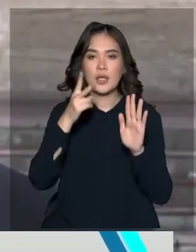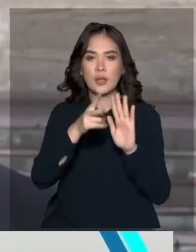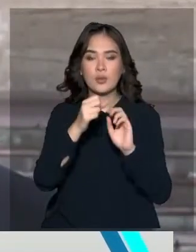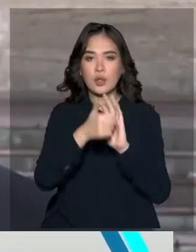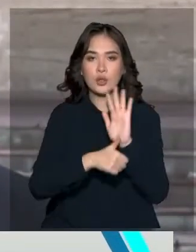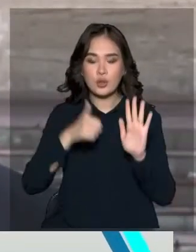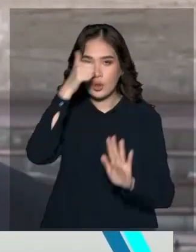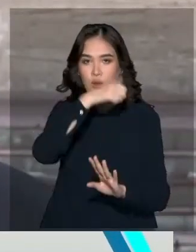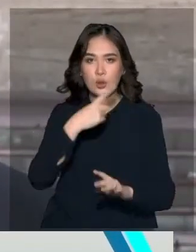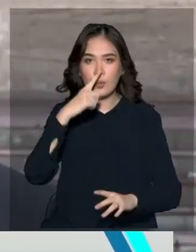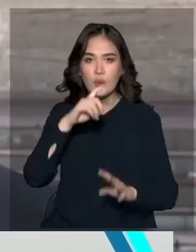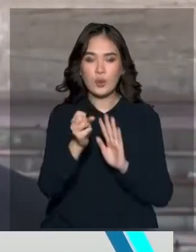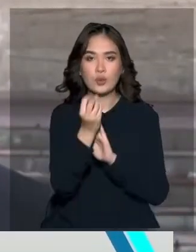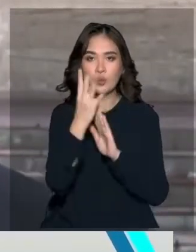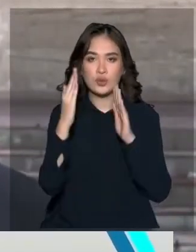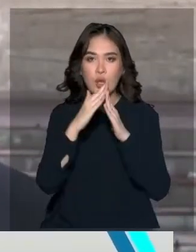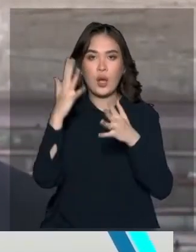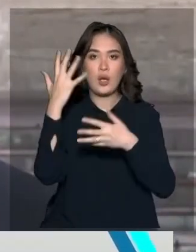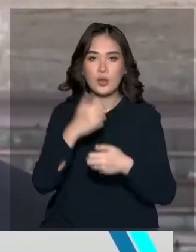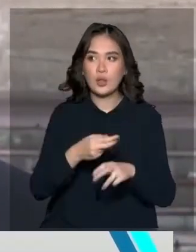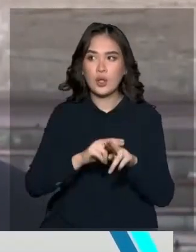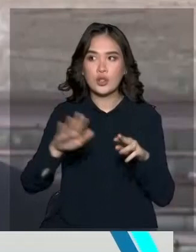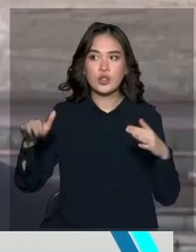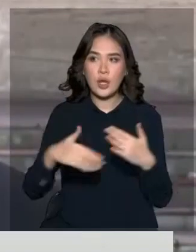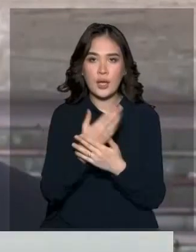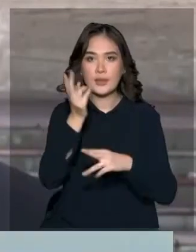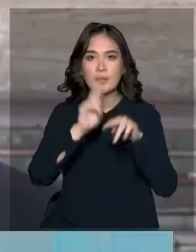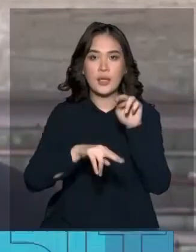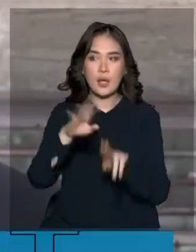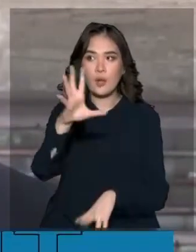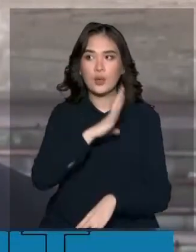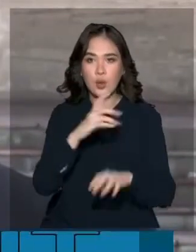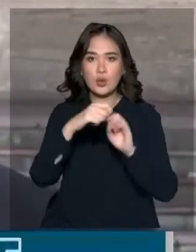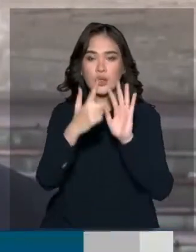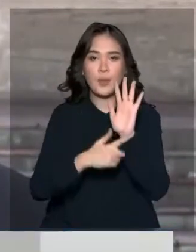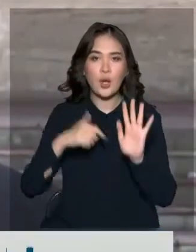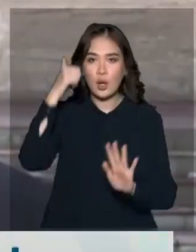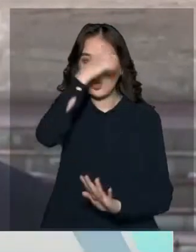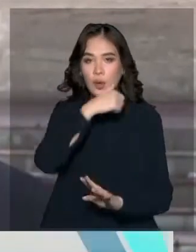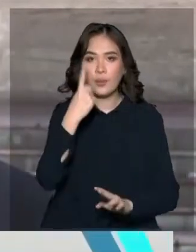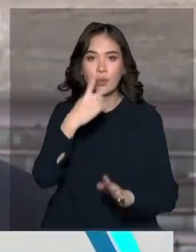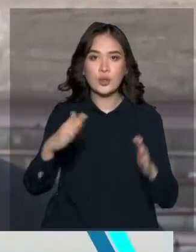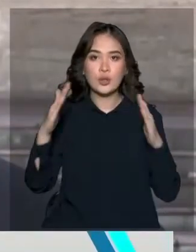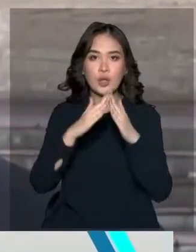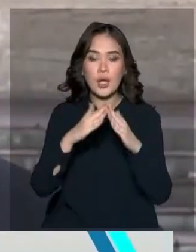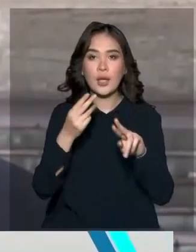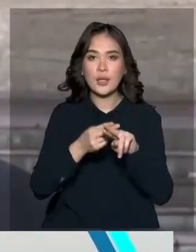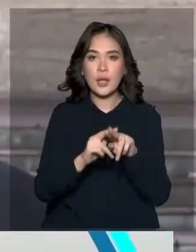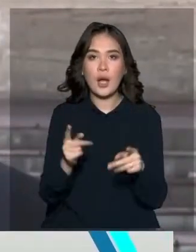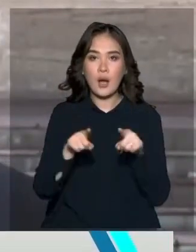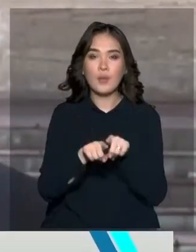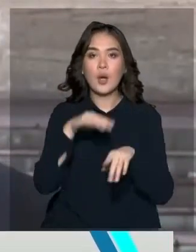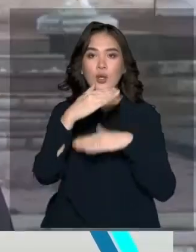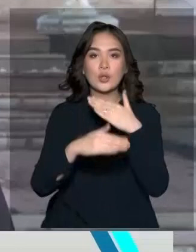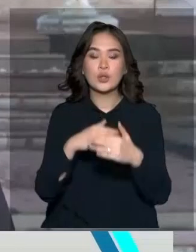жаңауында нөмір 14-й сүріліп қайтадан жаңа салыңған болатын. 17 жылында да бірі сөйтіп өсіп жыл